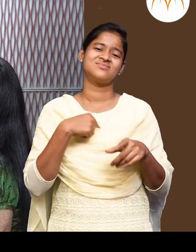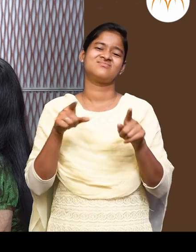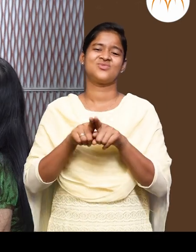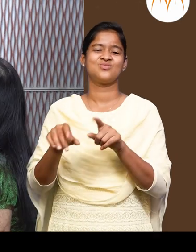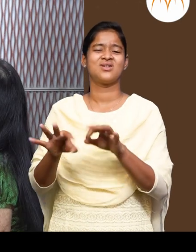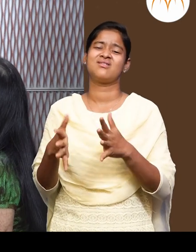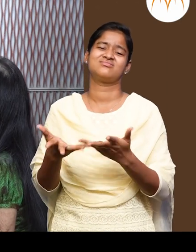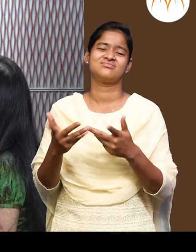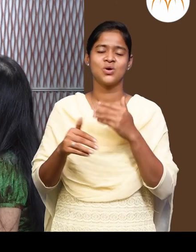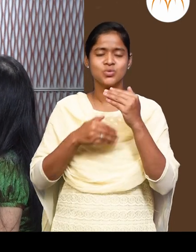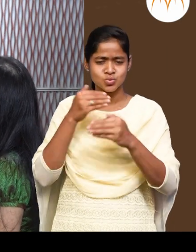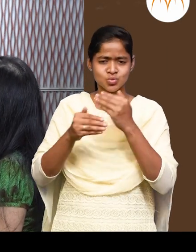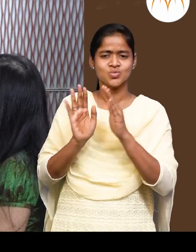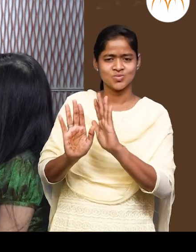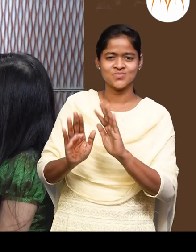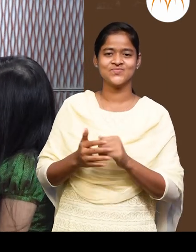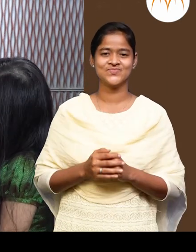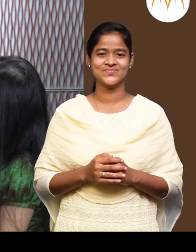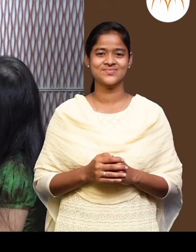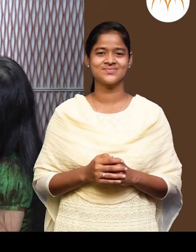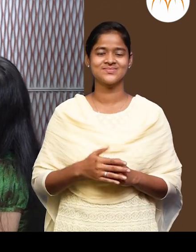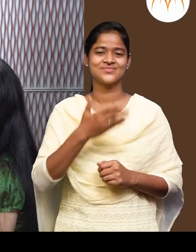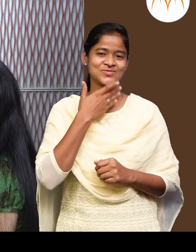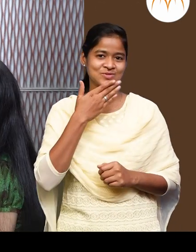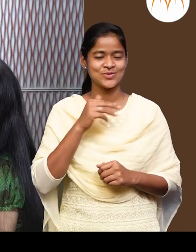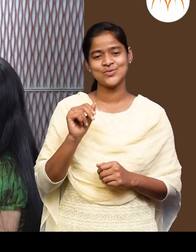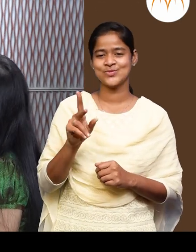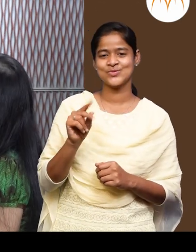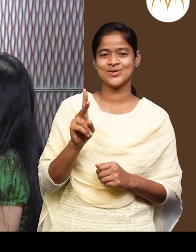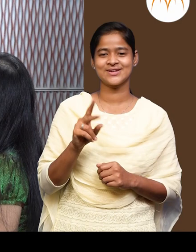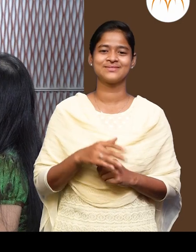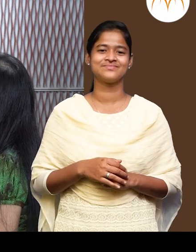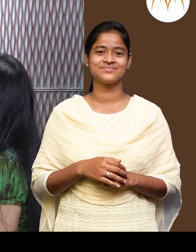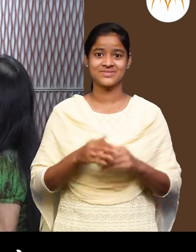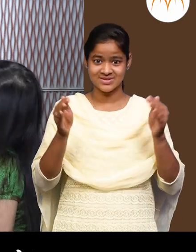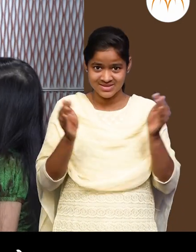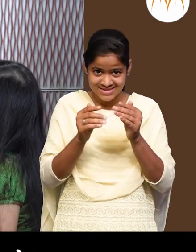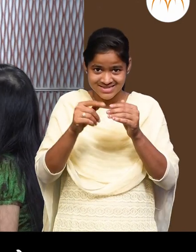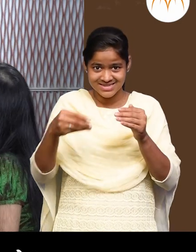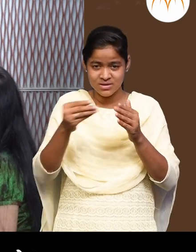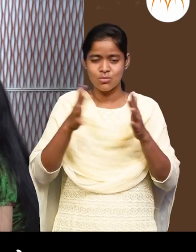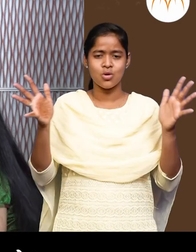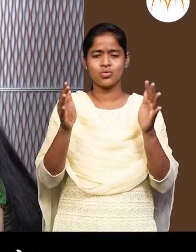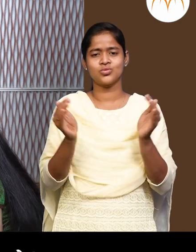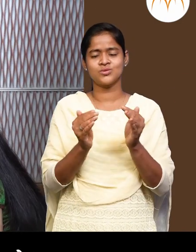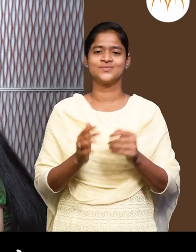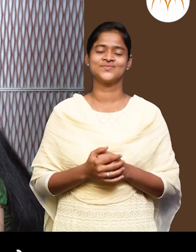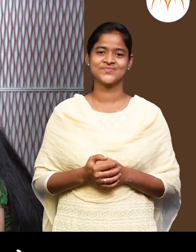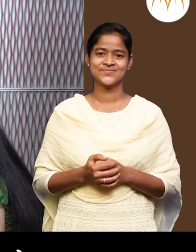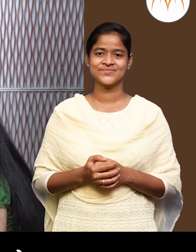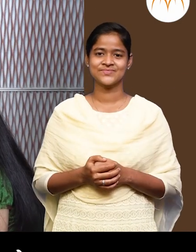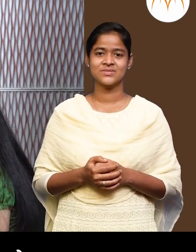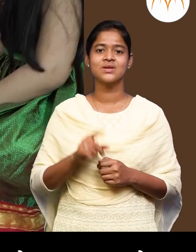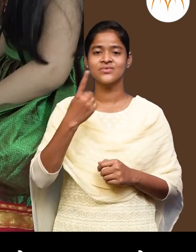आलो येल माला तो शिको ना चला चला पना छोटीश इच काड़वें ठीके आदी काई